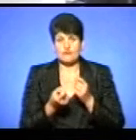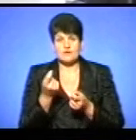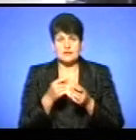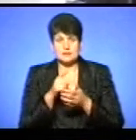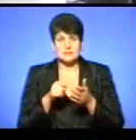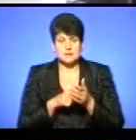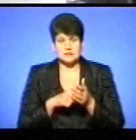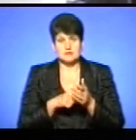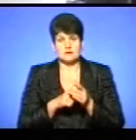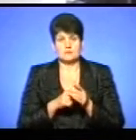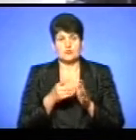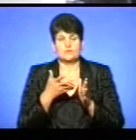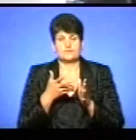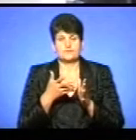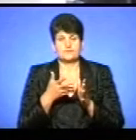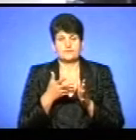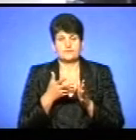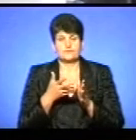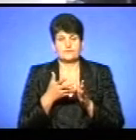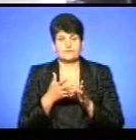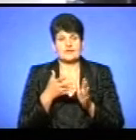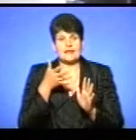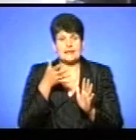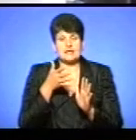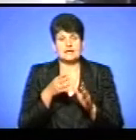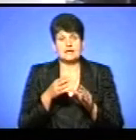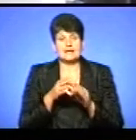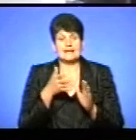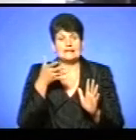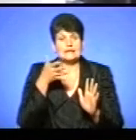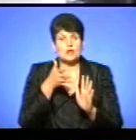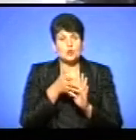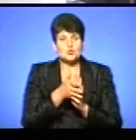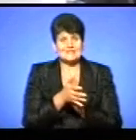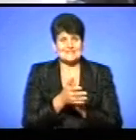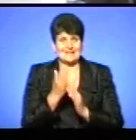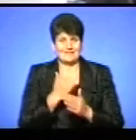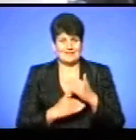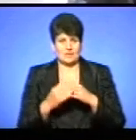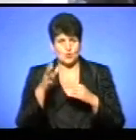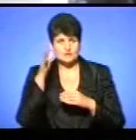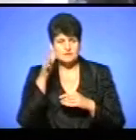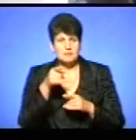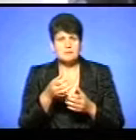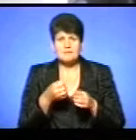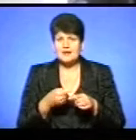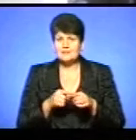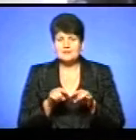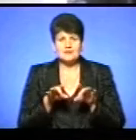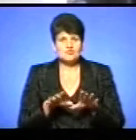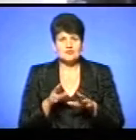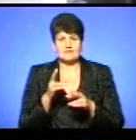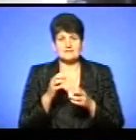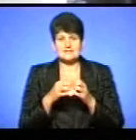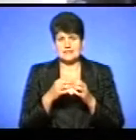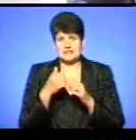інклюзивні освіти. Ми вже відкрили інклюзивний центр, але, знову ж таки, ці рішення ми приймали в середині року і шукали ресурси в